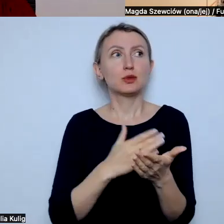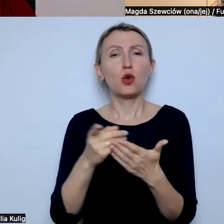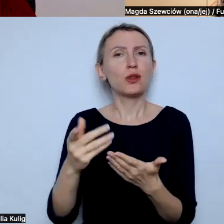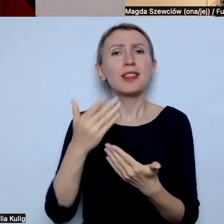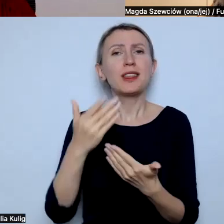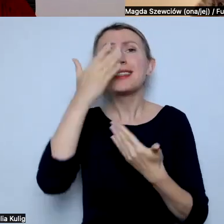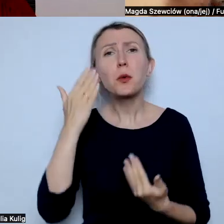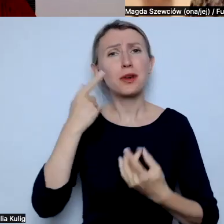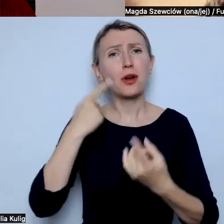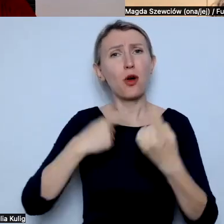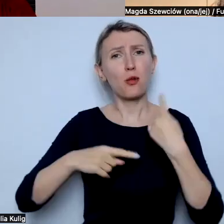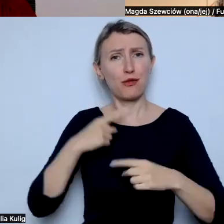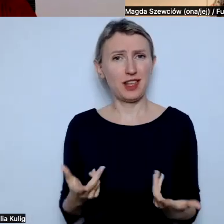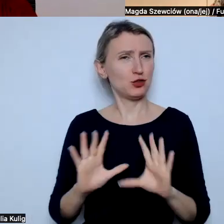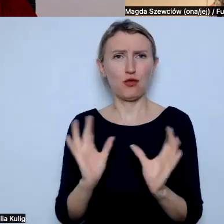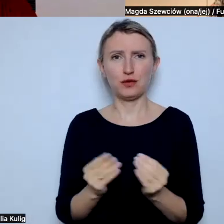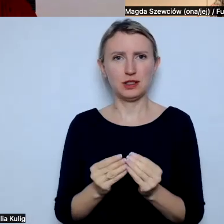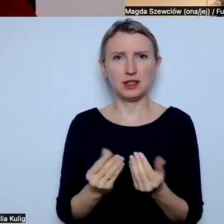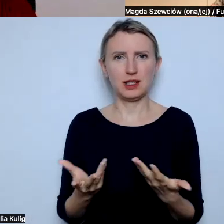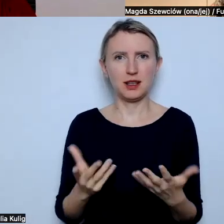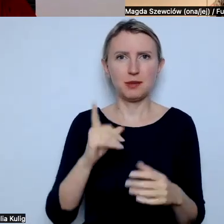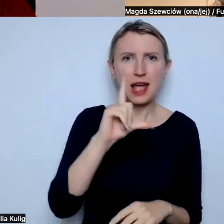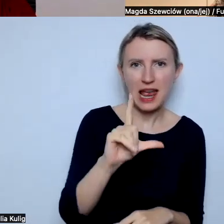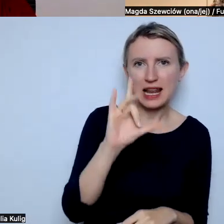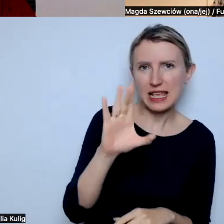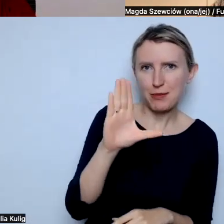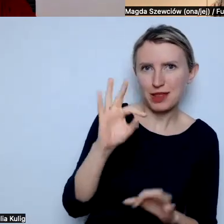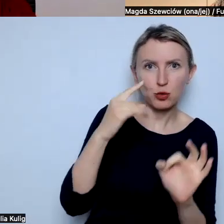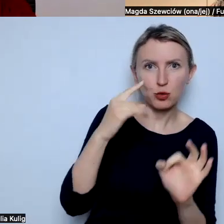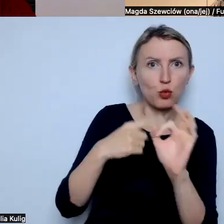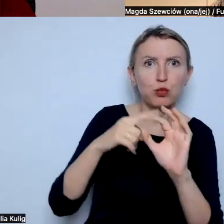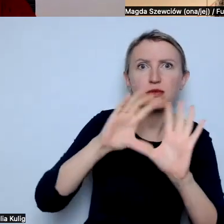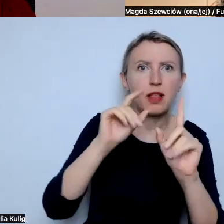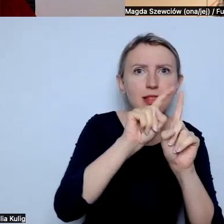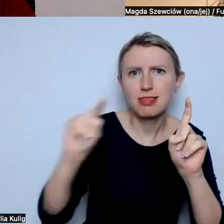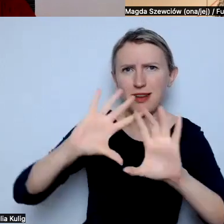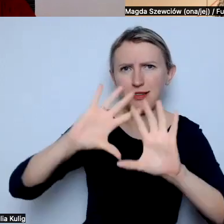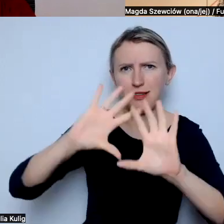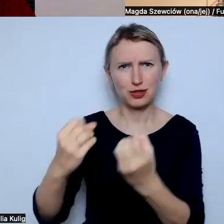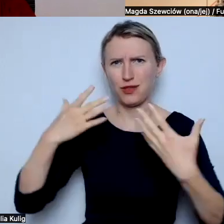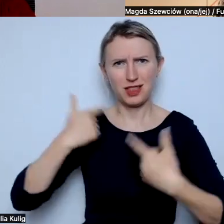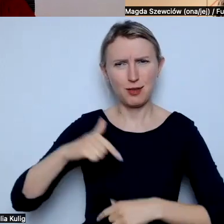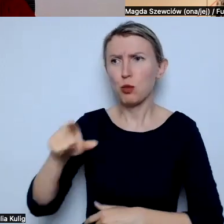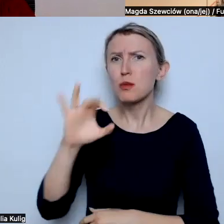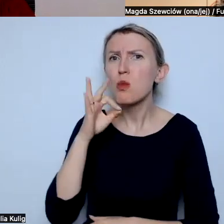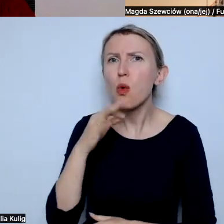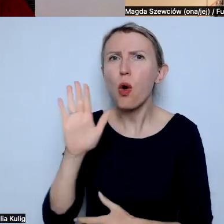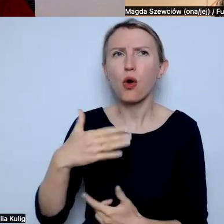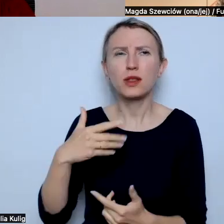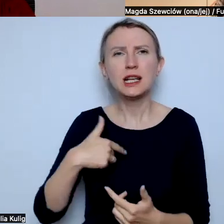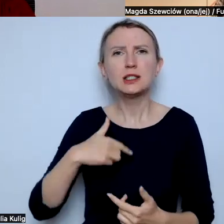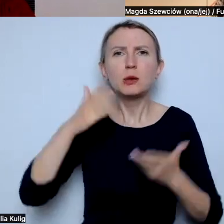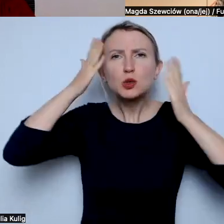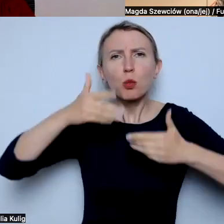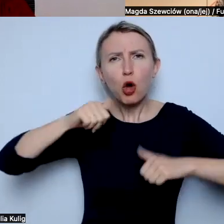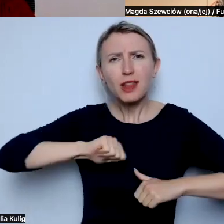opowiedzieć wam o wszystkich literkach, bo po prostu, bo nie. Zwłaszcza jeżeli są młode, są zajęte sobą, to